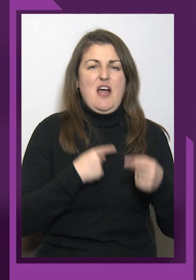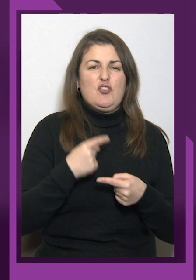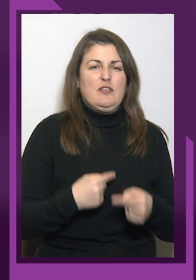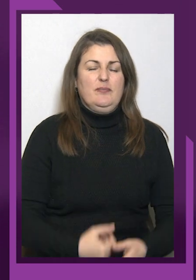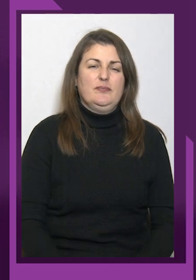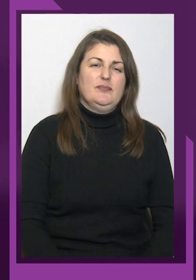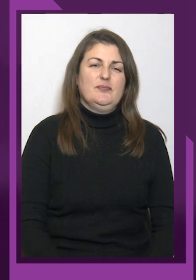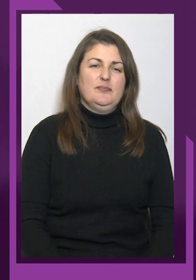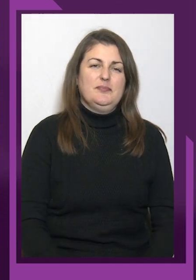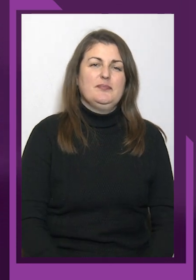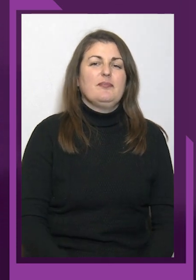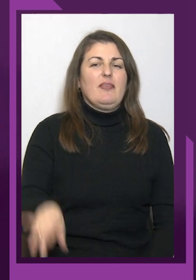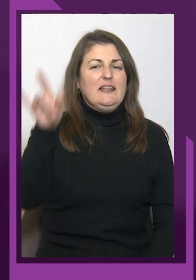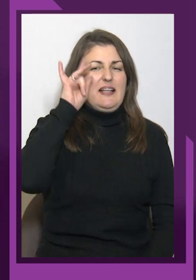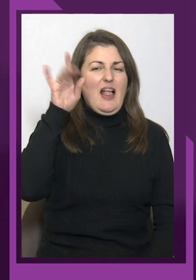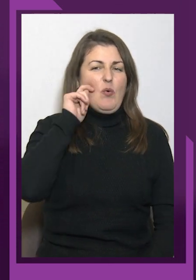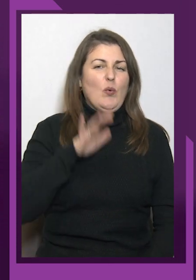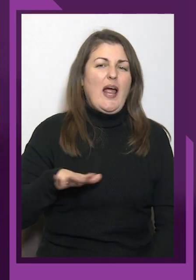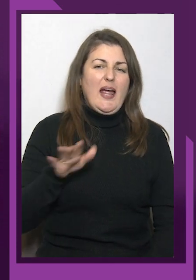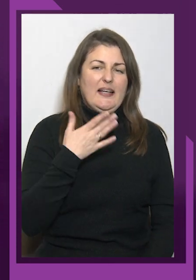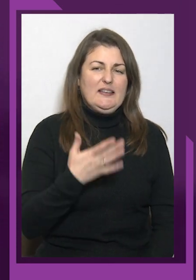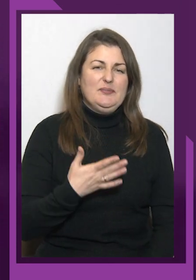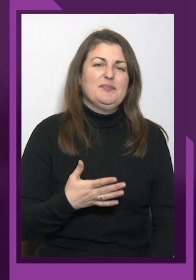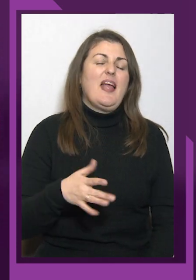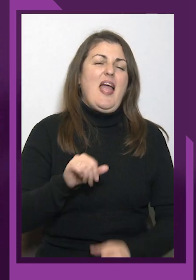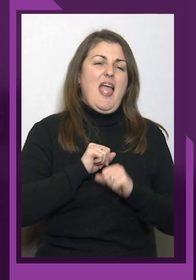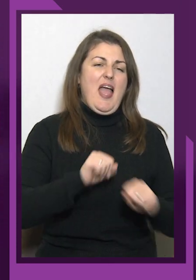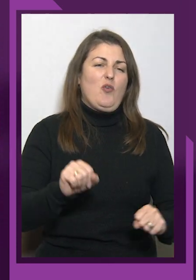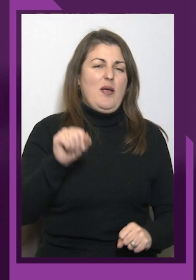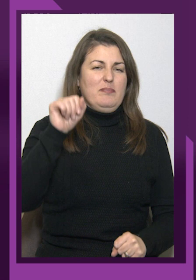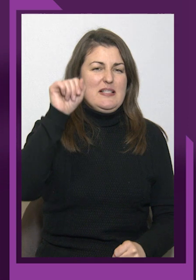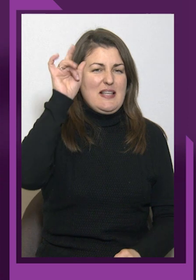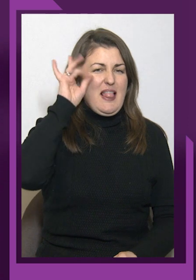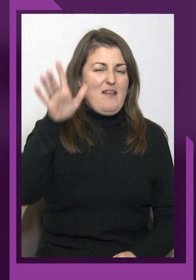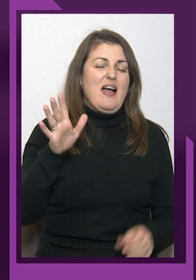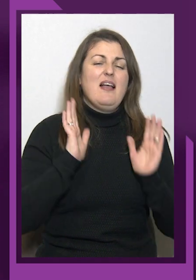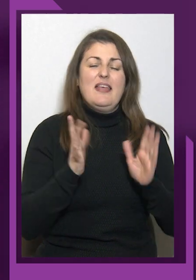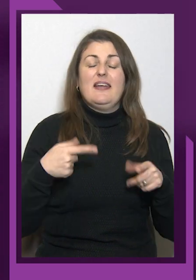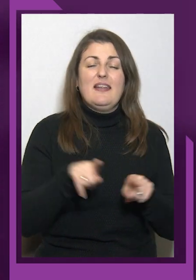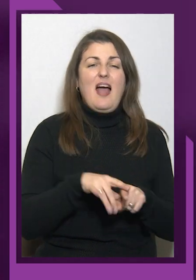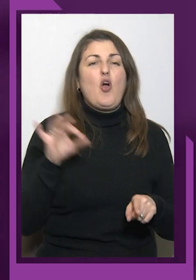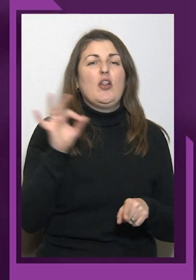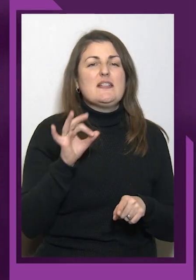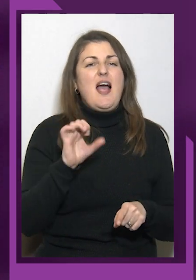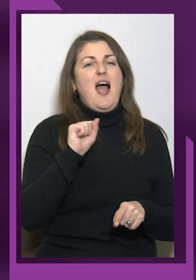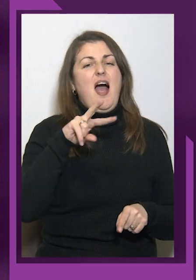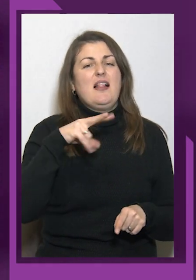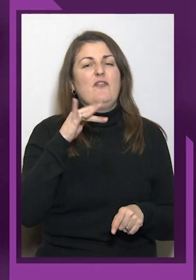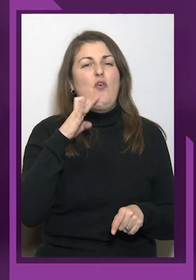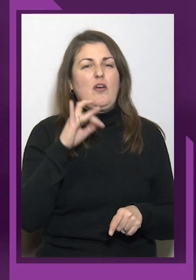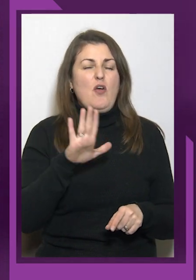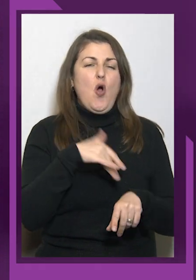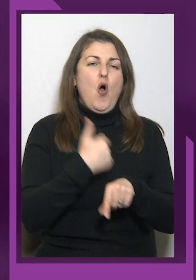Героям слава! Тільки так. Олександр Алфьоров, головний тренер Національної паралімпійської збірної